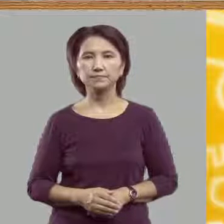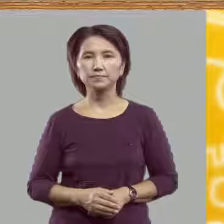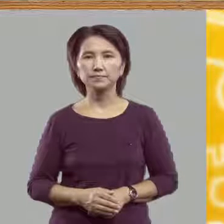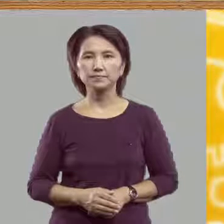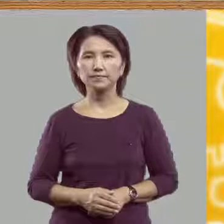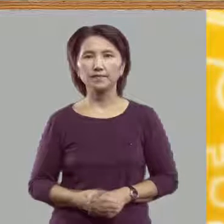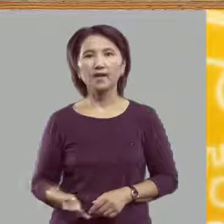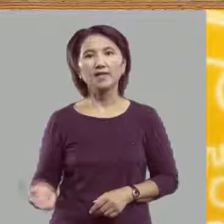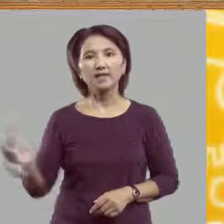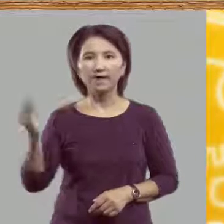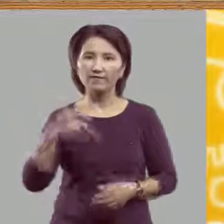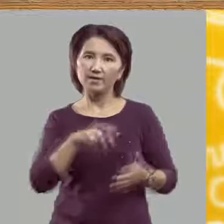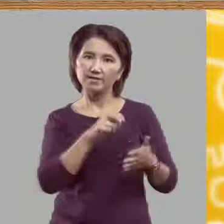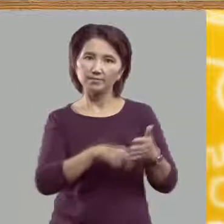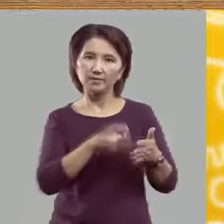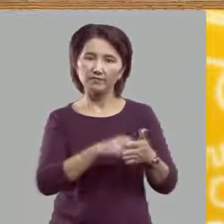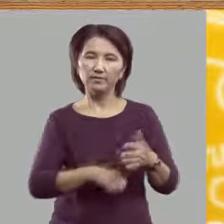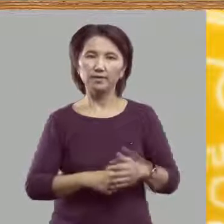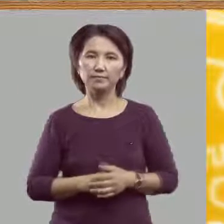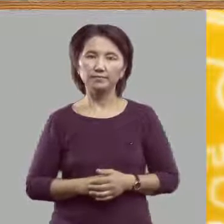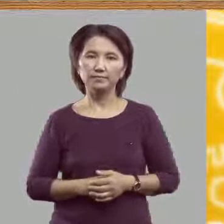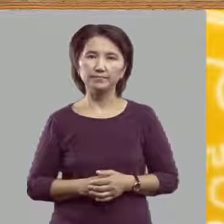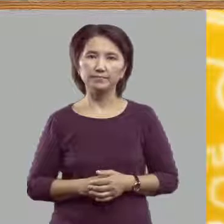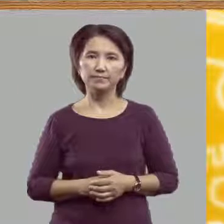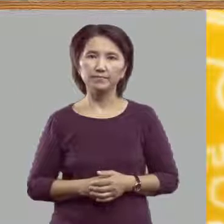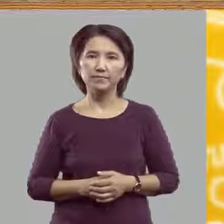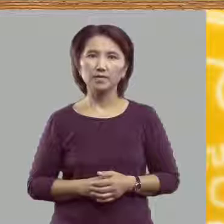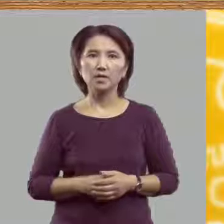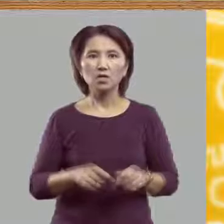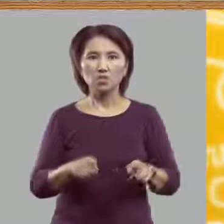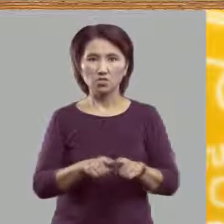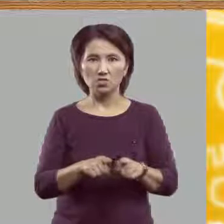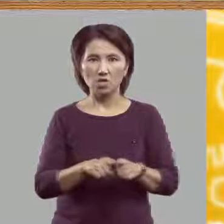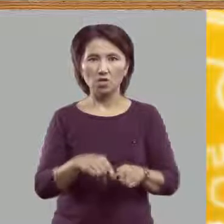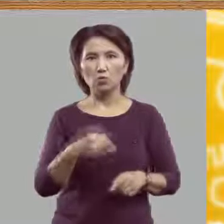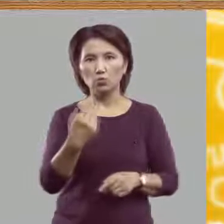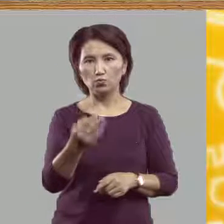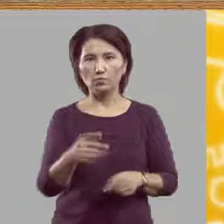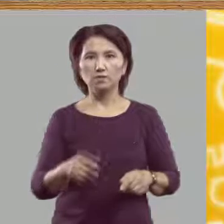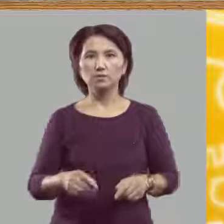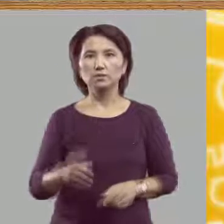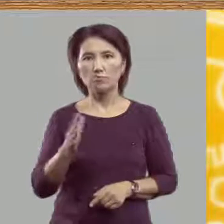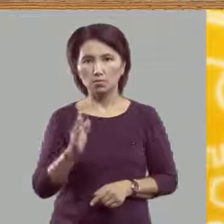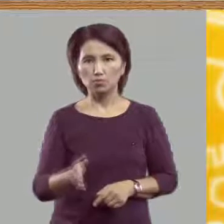Давайте проверим, так ли у вас получилось.